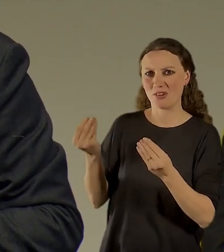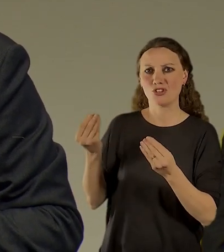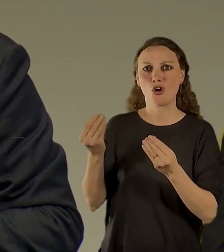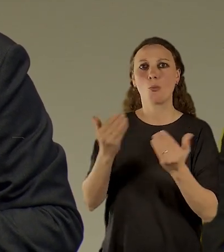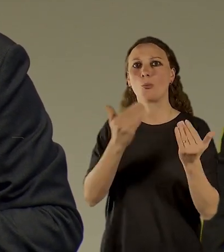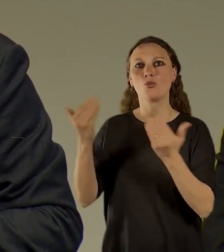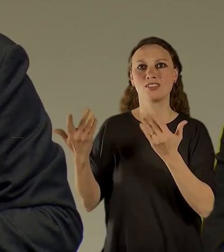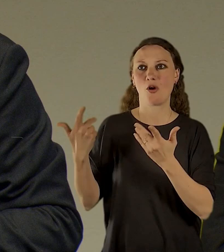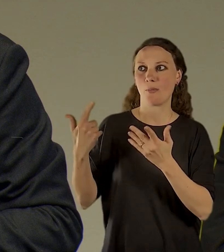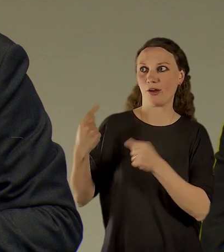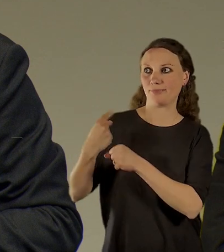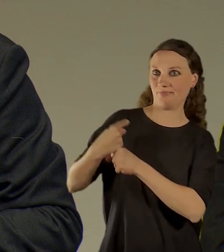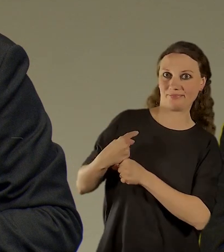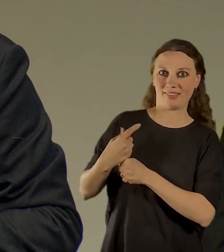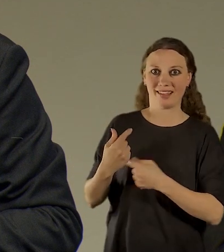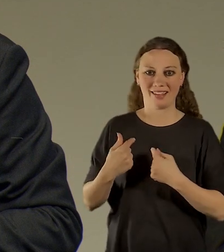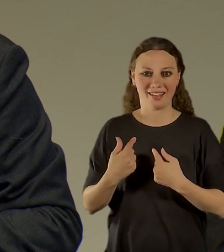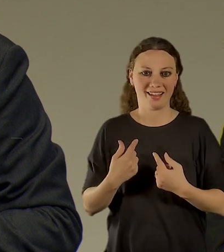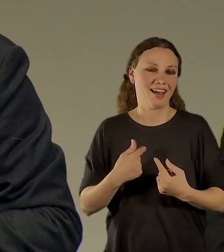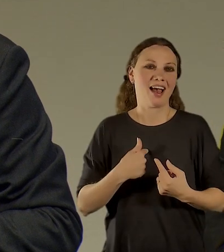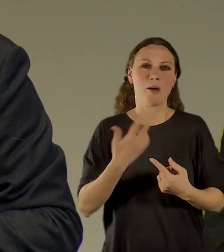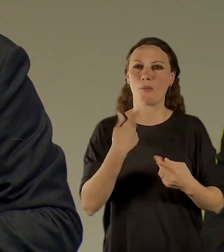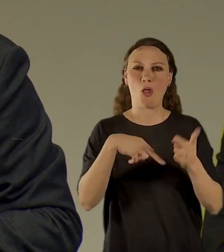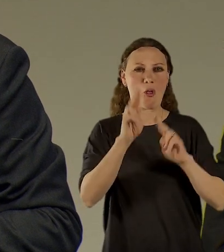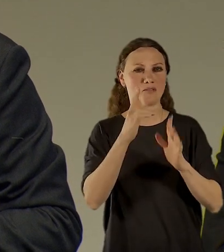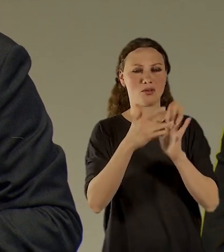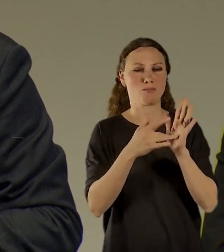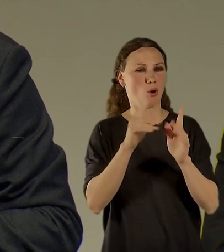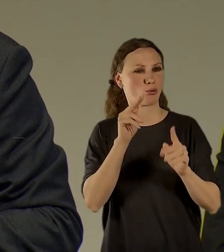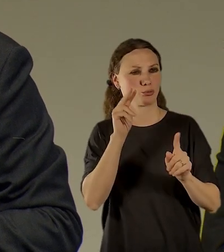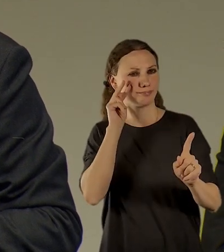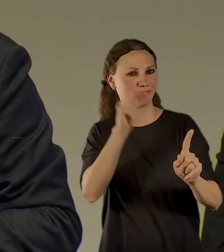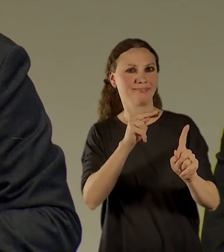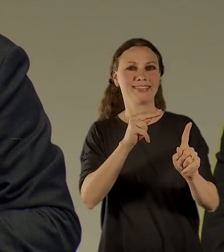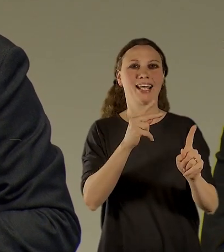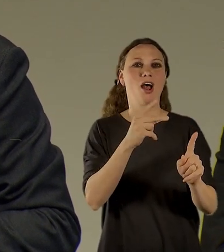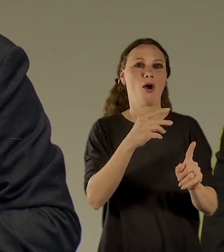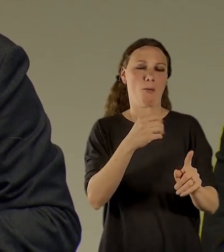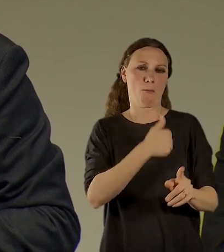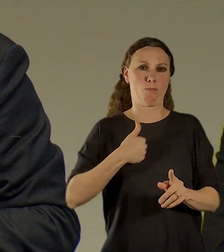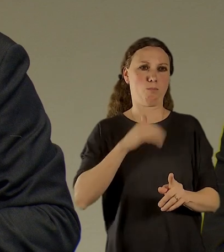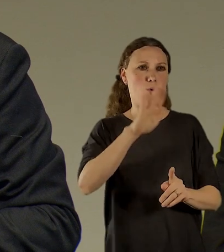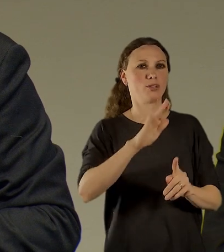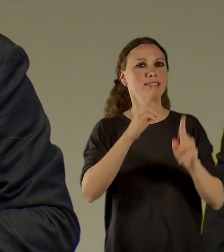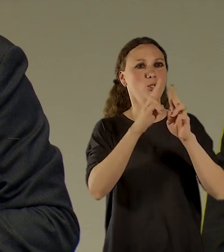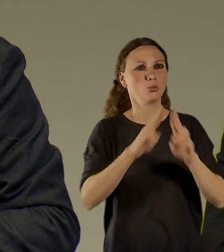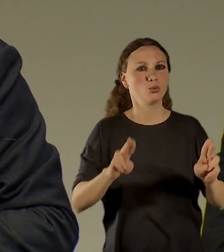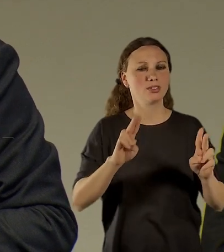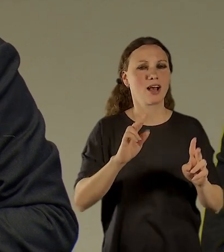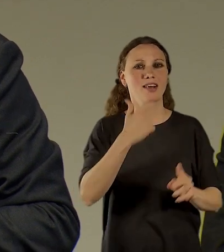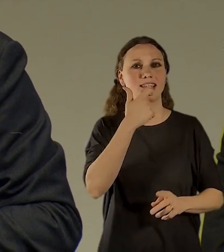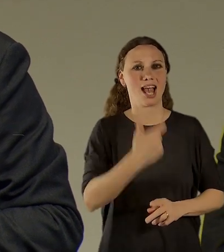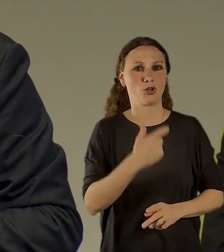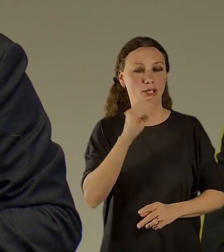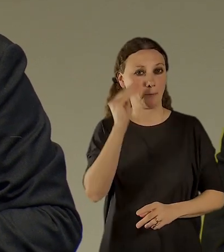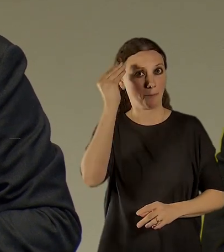pro mě klíčový, byl Polský Ústav národní paměti, který je největší historickou institucí vůbec snad v Evropě, jestli se nepletu,